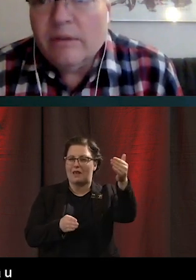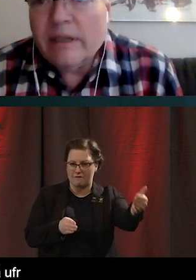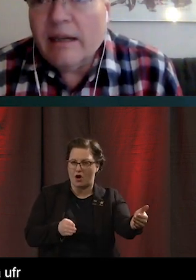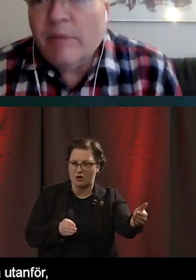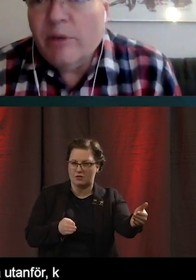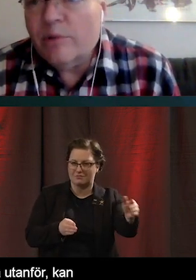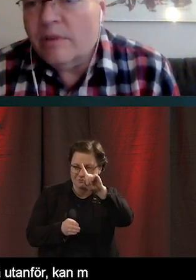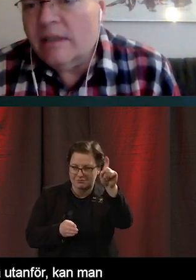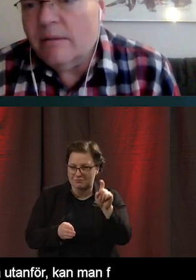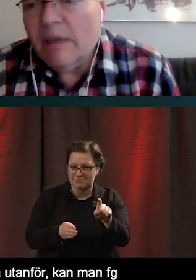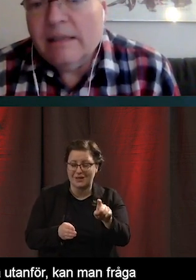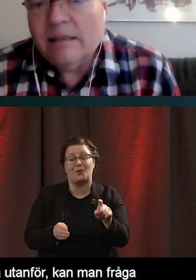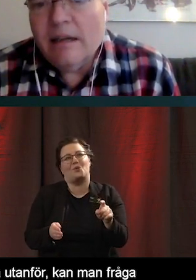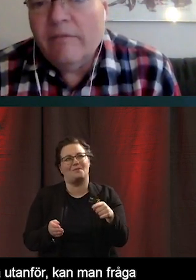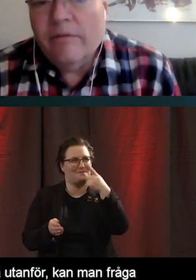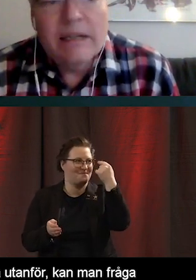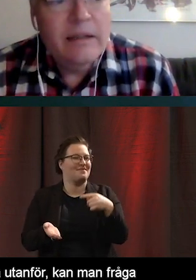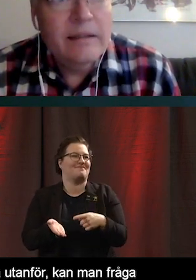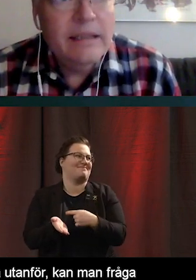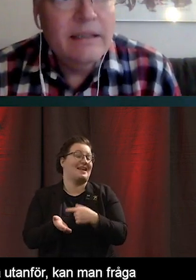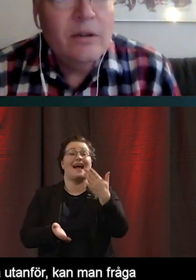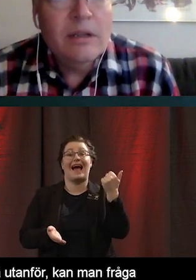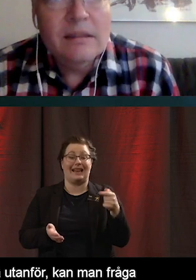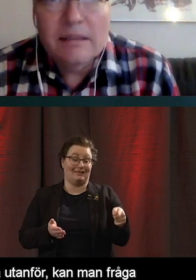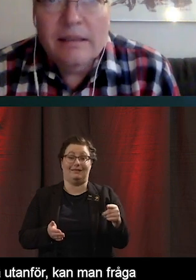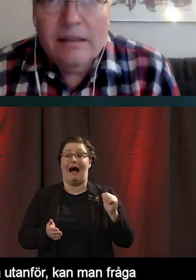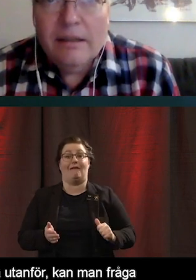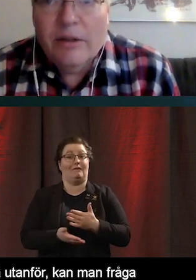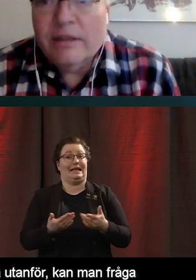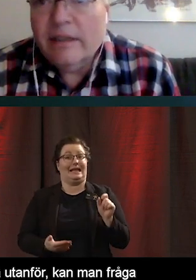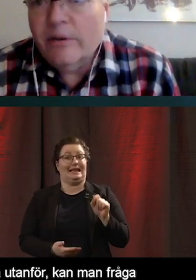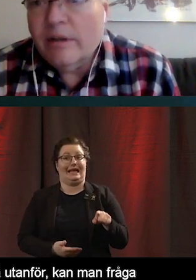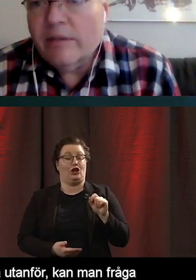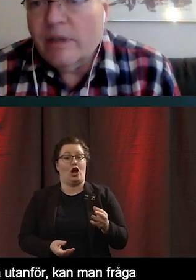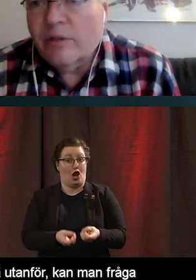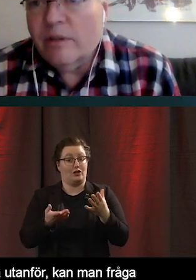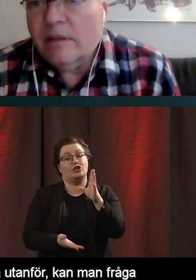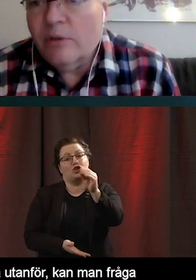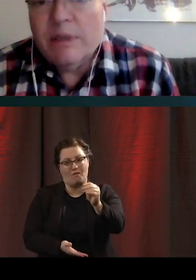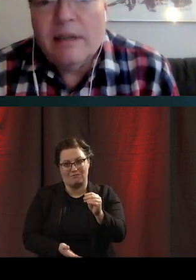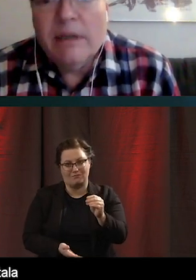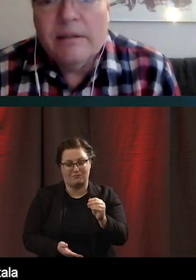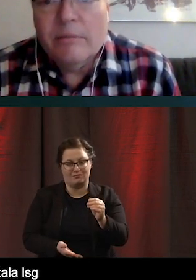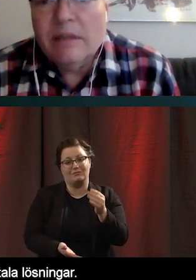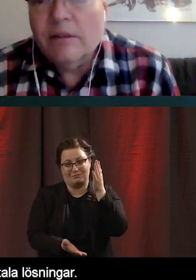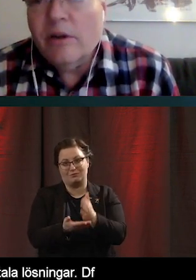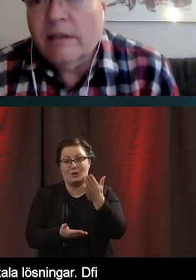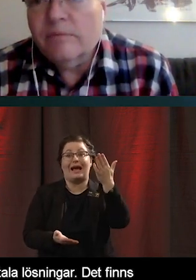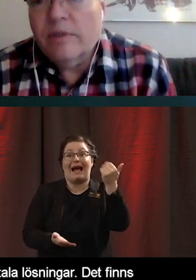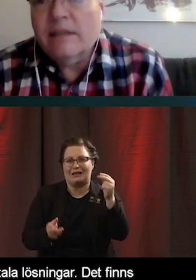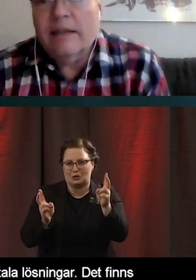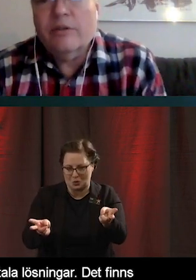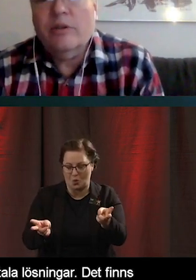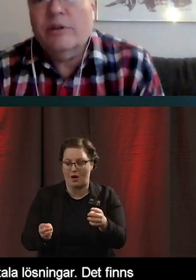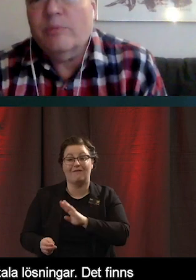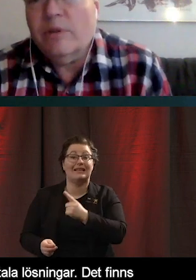Och det kan man ju på så sätt att man inte använder digitala lösningar. det finns ju en grupp i samhället som inte gör det.